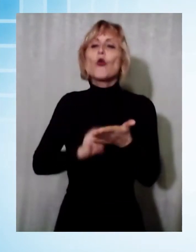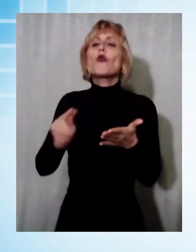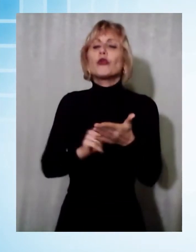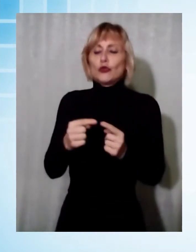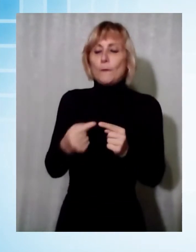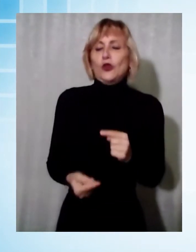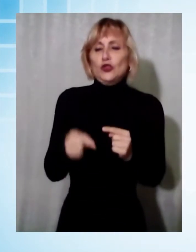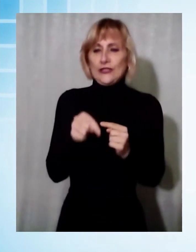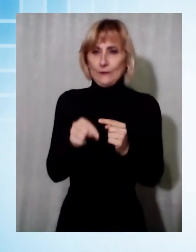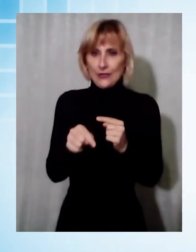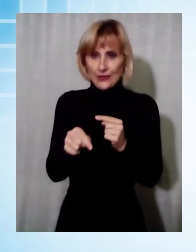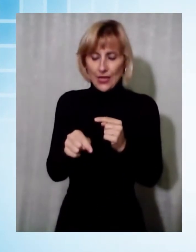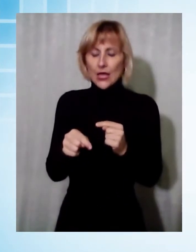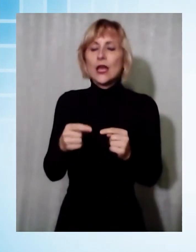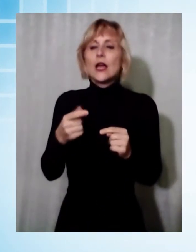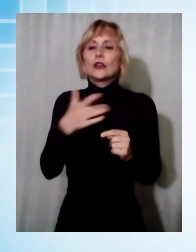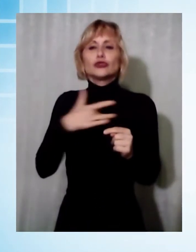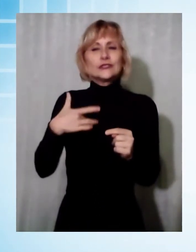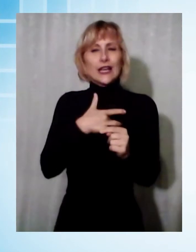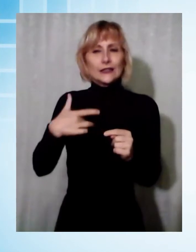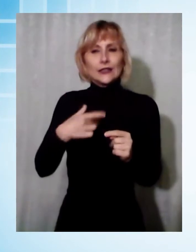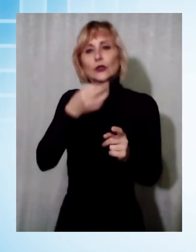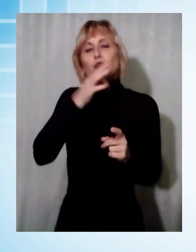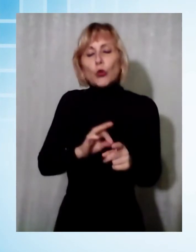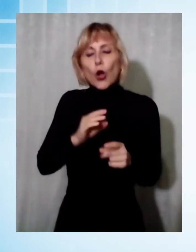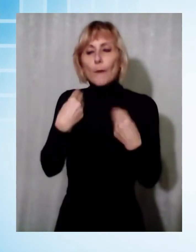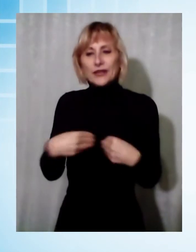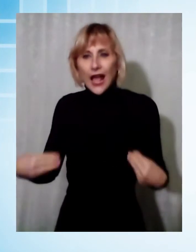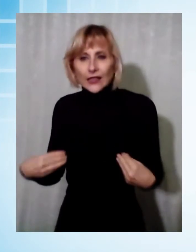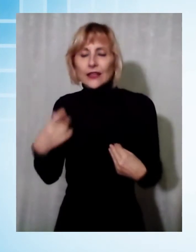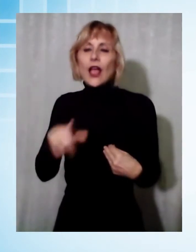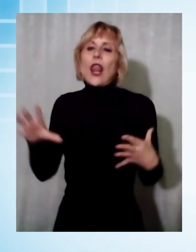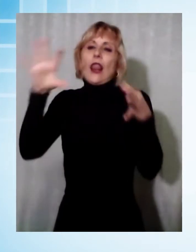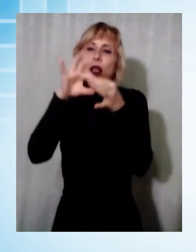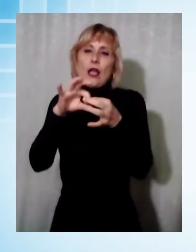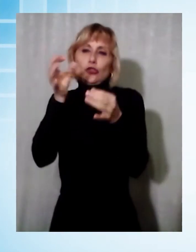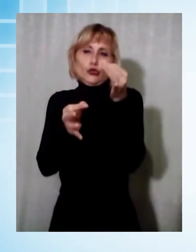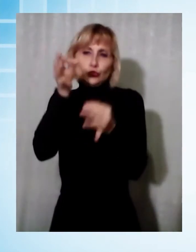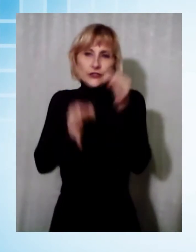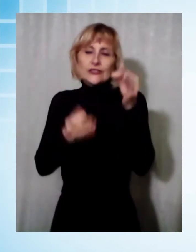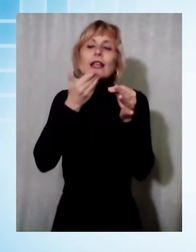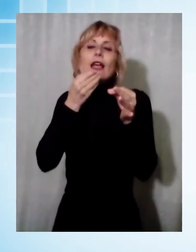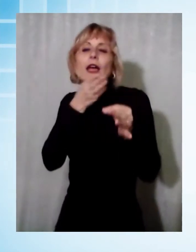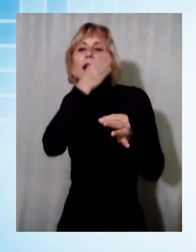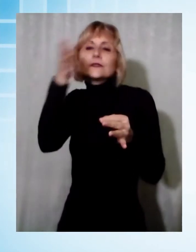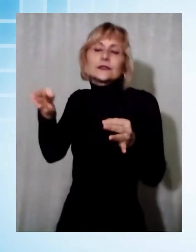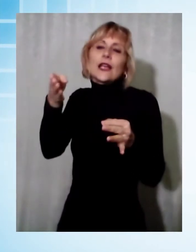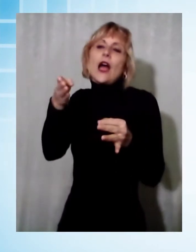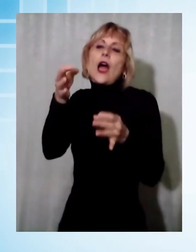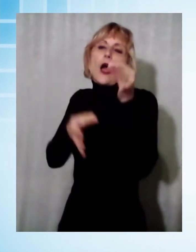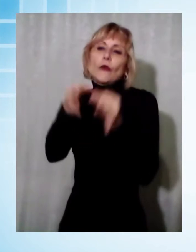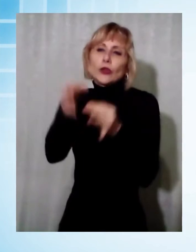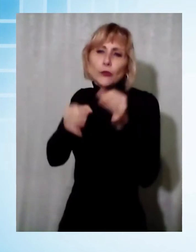i cittadini potranno sbrigare diverse pratiche relative alla giustizia senza necessariamente doversi recare in via Gallitassi.